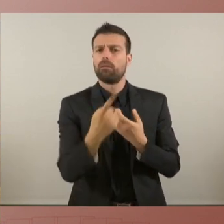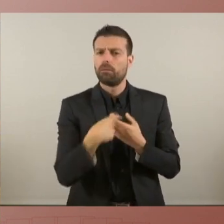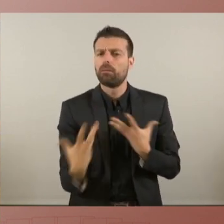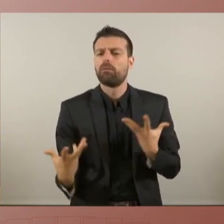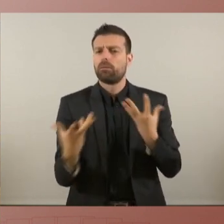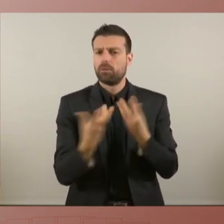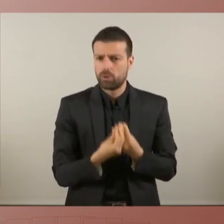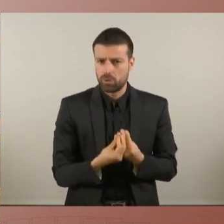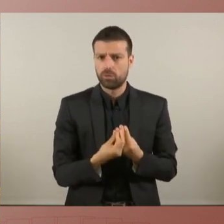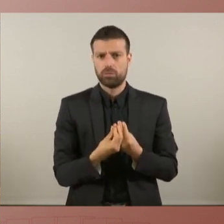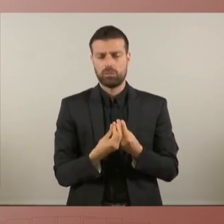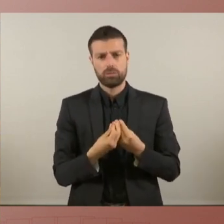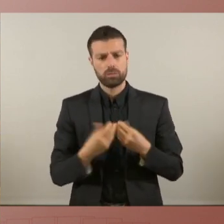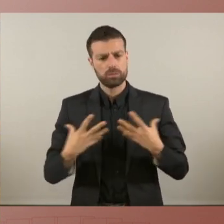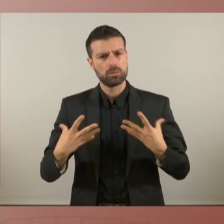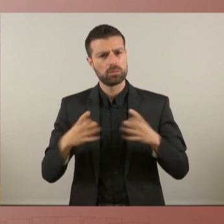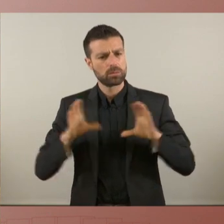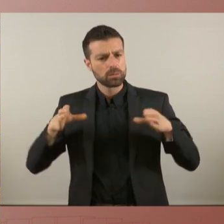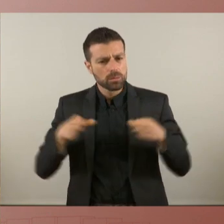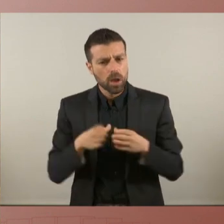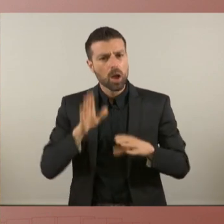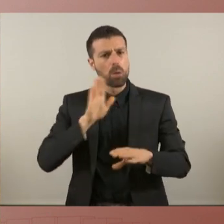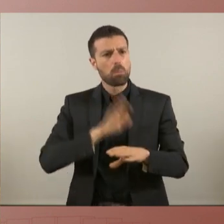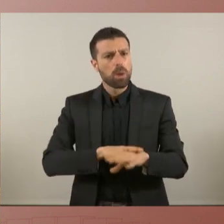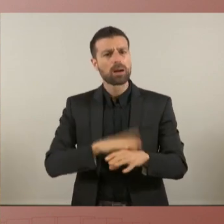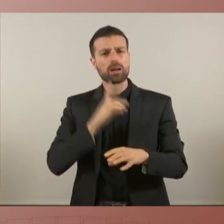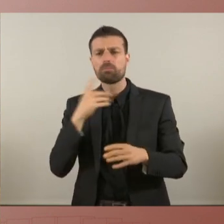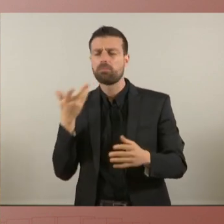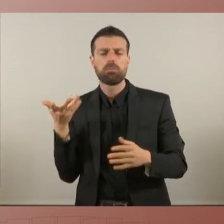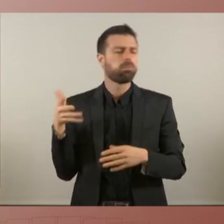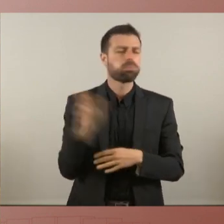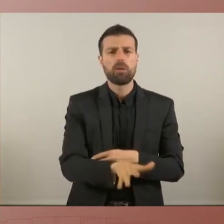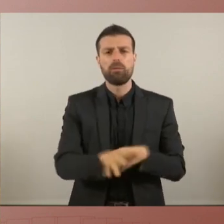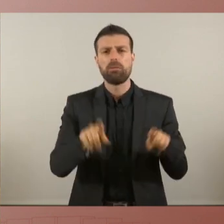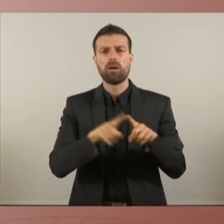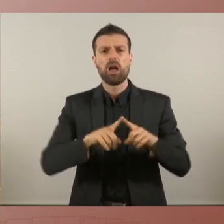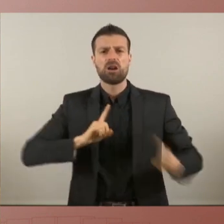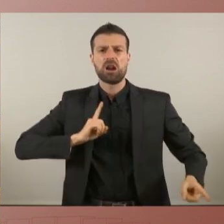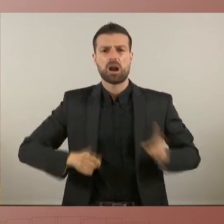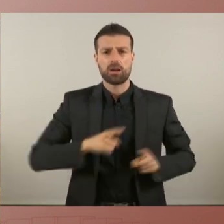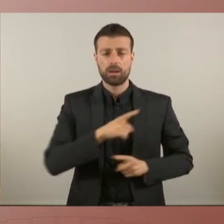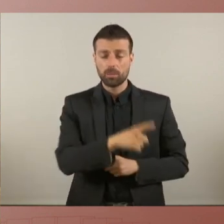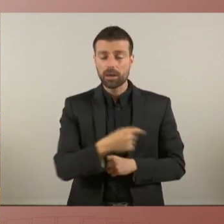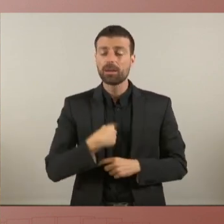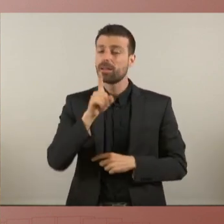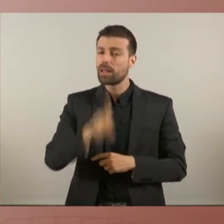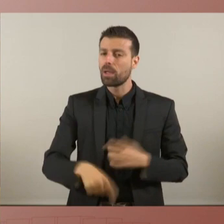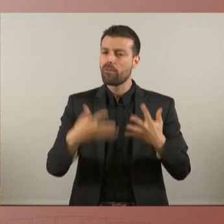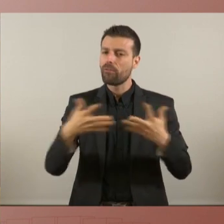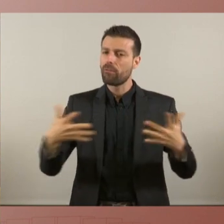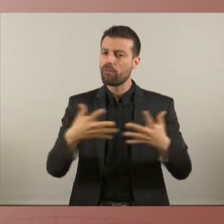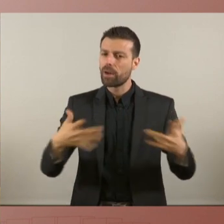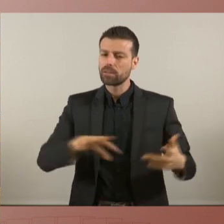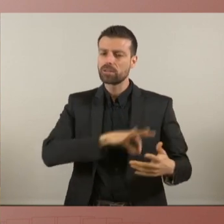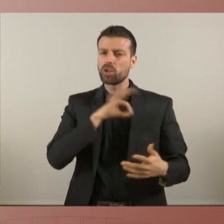aquesta creuada per tombar el règim aquesta creuada rupturista i ho faig recordant-los una frase del camarada